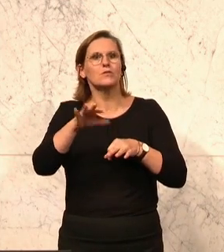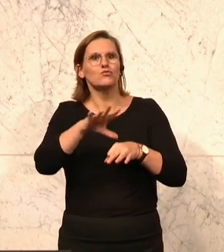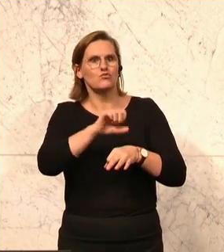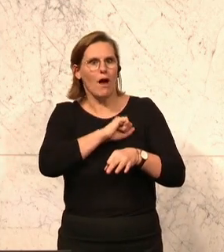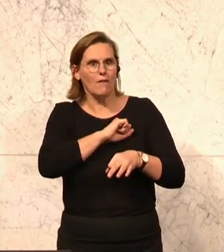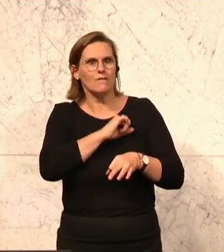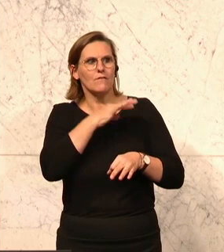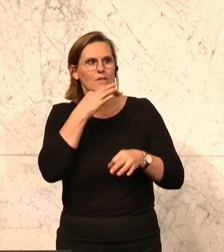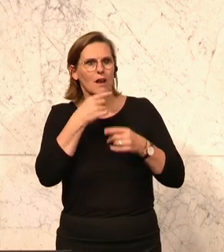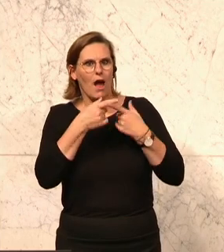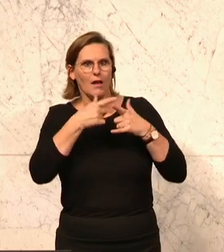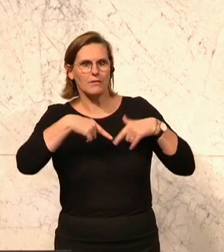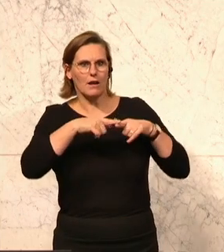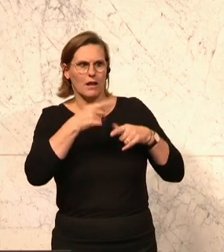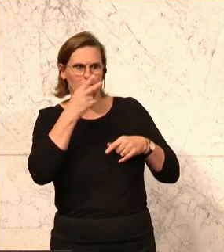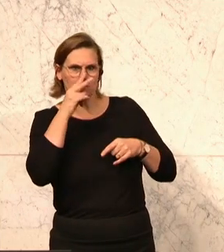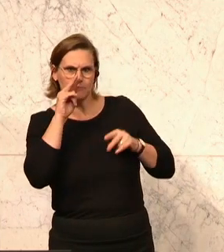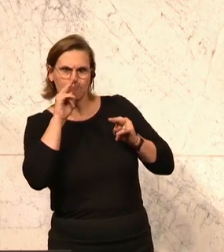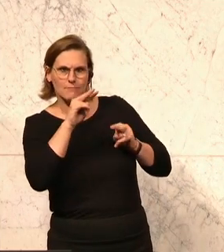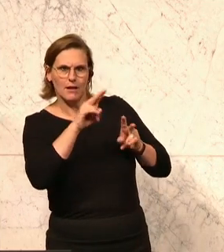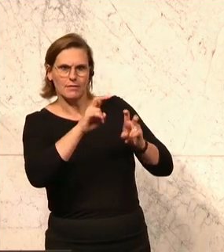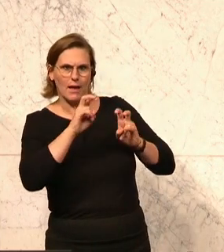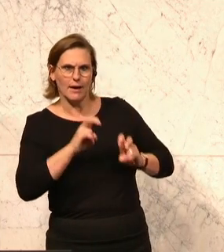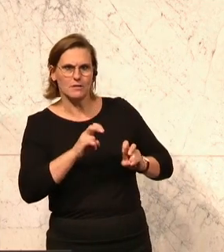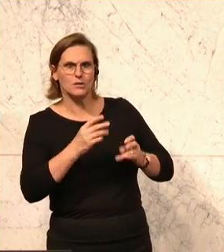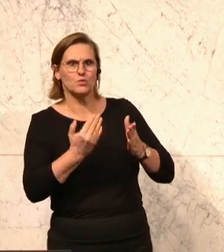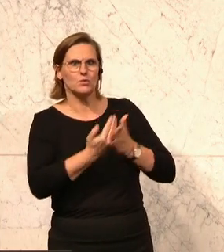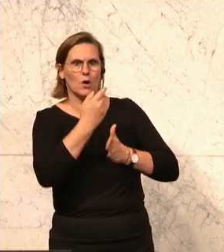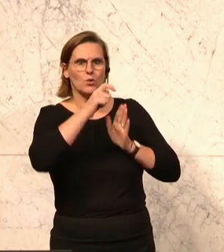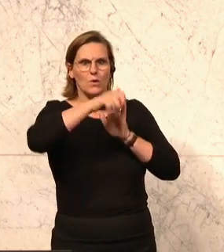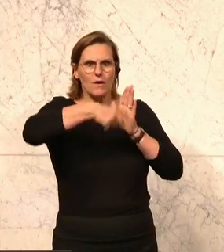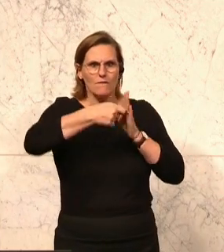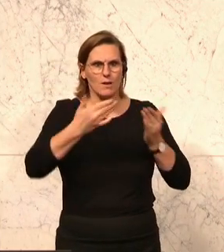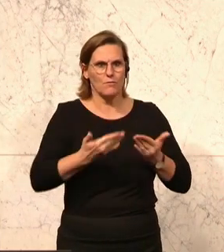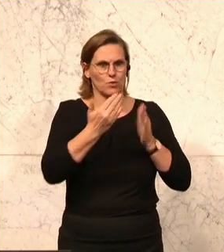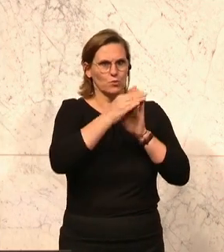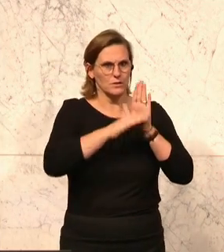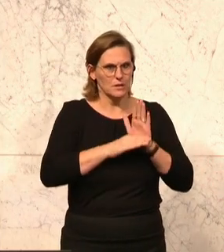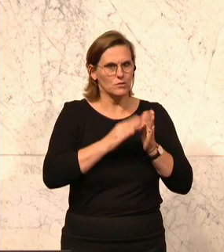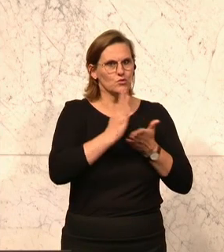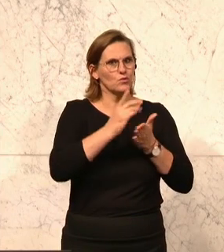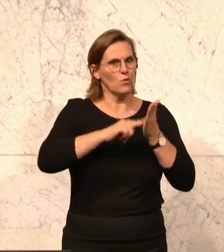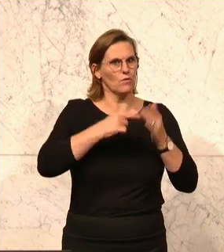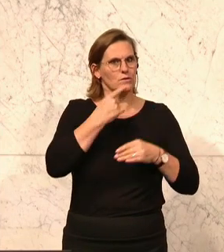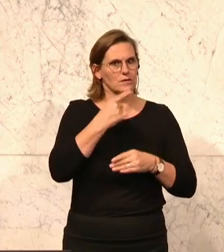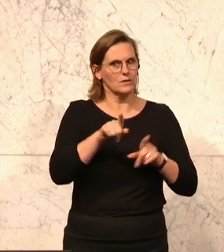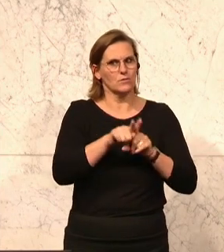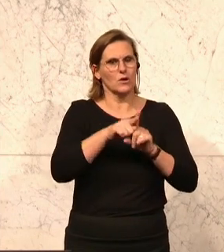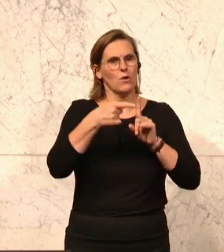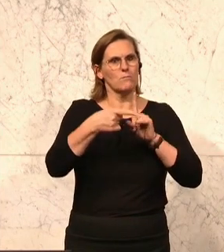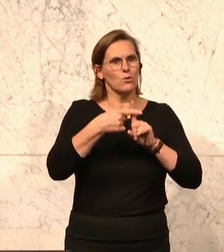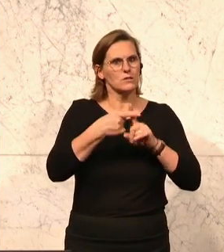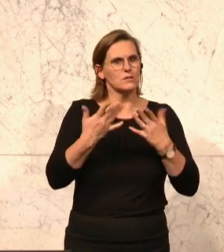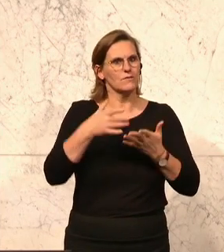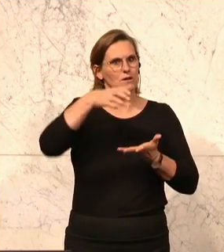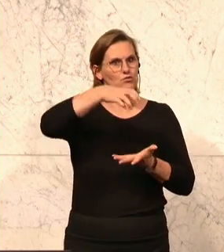Es wurde auch hier schon mehrmals das Neufilmförderungsgesetz genannt. Und es ist auch sehr positiv, dass in der